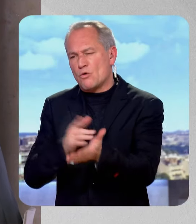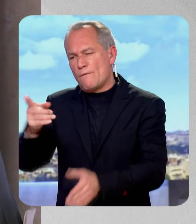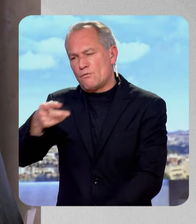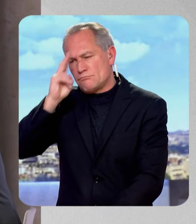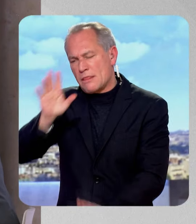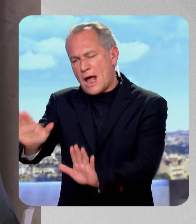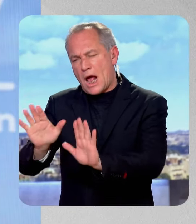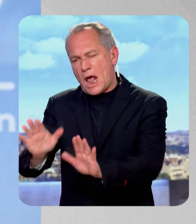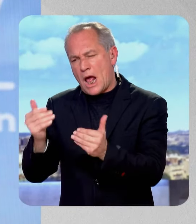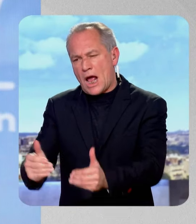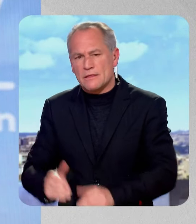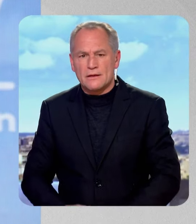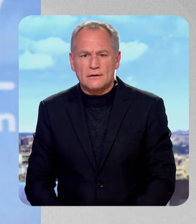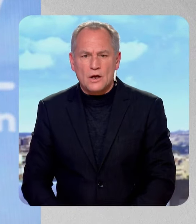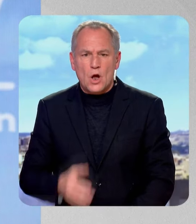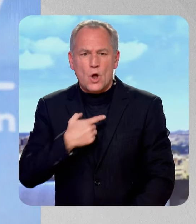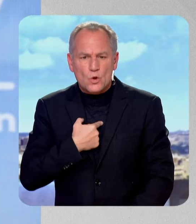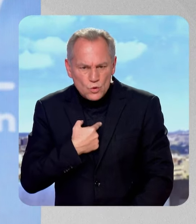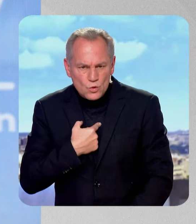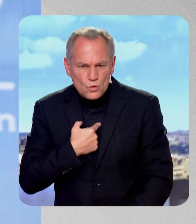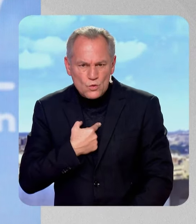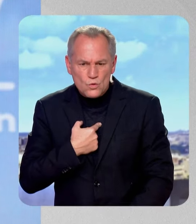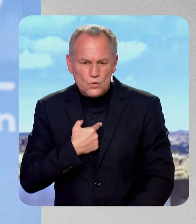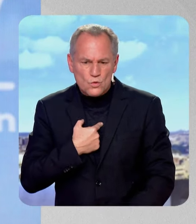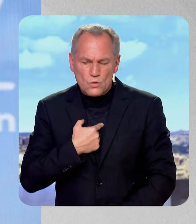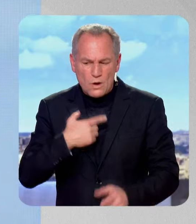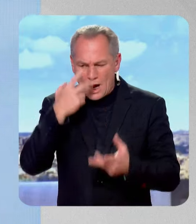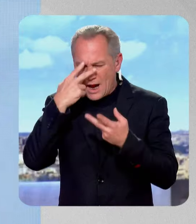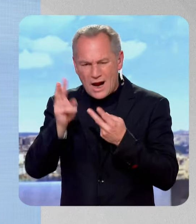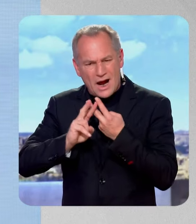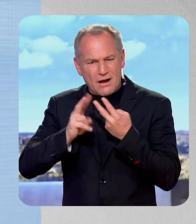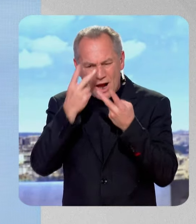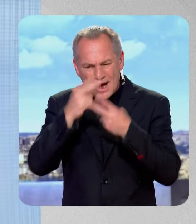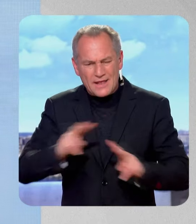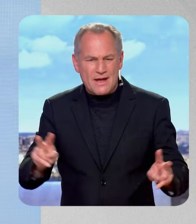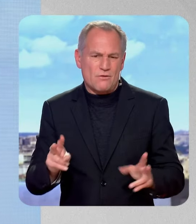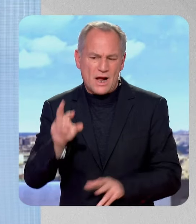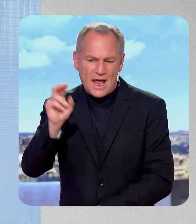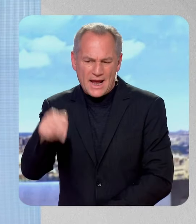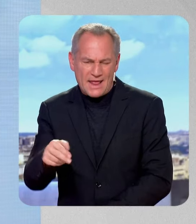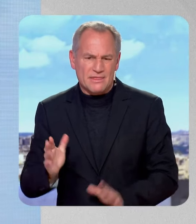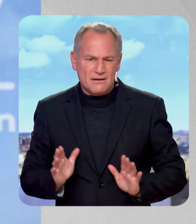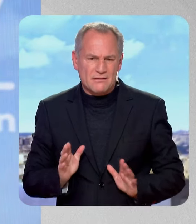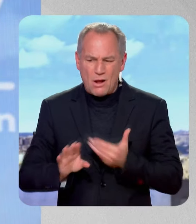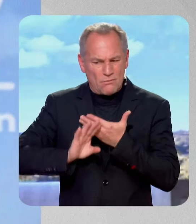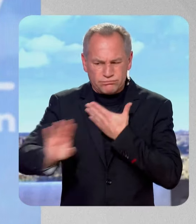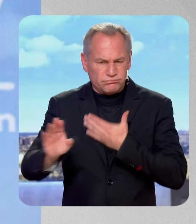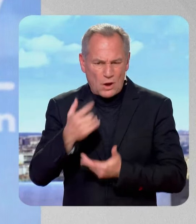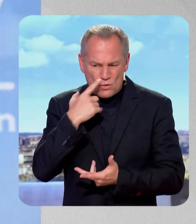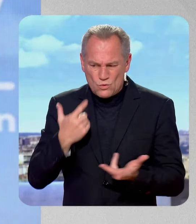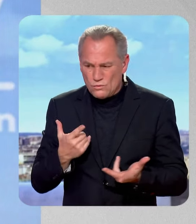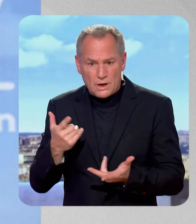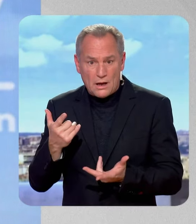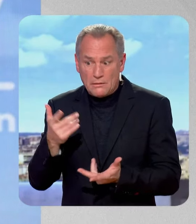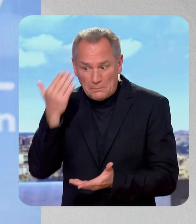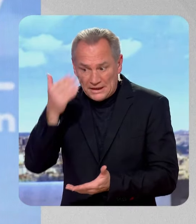mais ce n'est pas du tout ridicule, c'est la réalité des choses ou pas – ne partageons aucune position. – réalité des'est une alliance de fait. – Mais interrogez les responsables du RN. – on les interroge